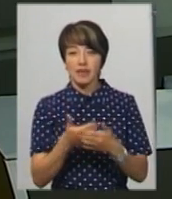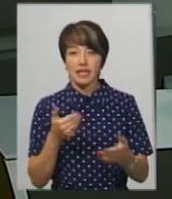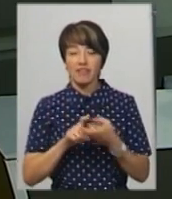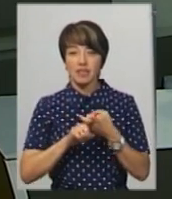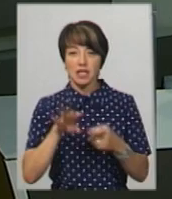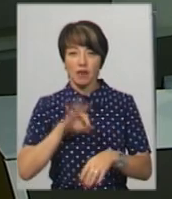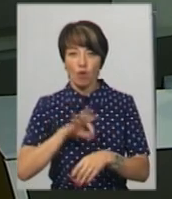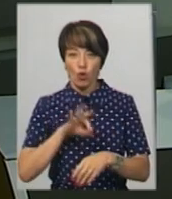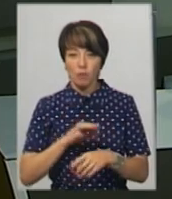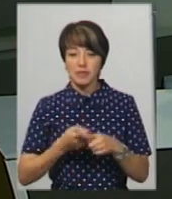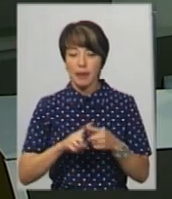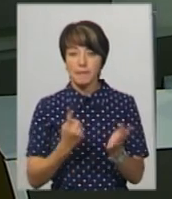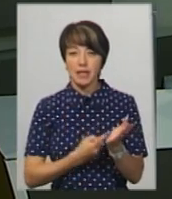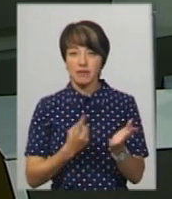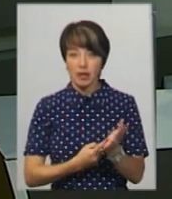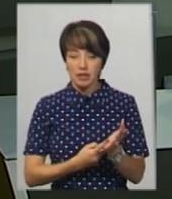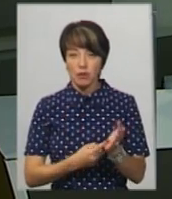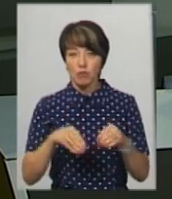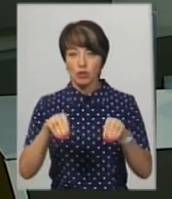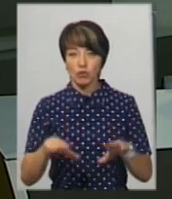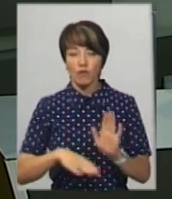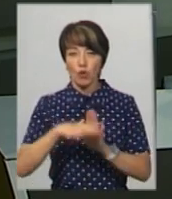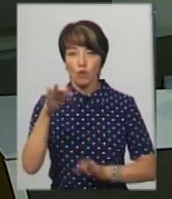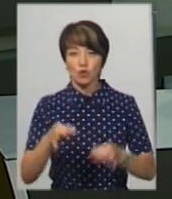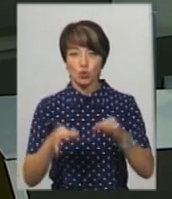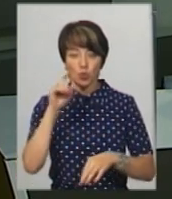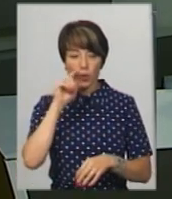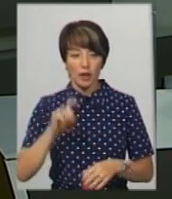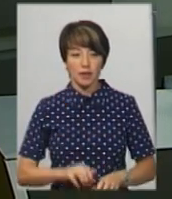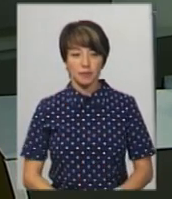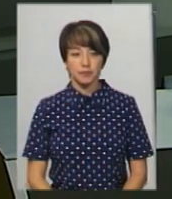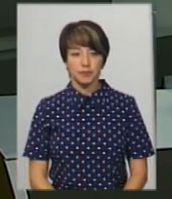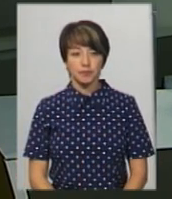інфекційних хвороб. Це підтвердив свої постанови і Верховний суд України.